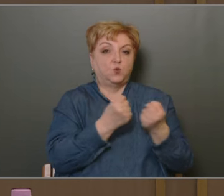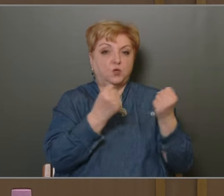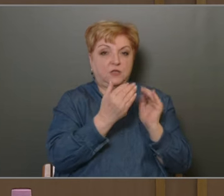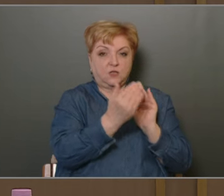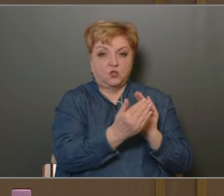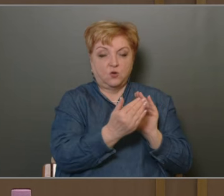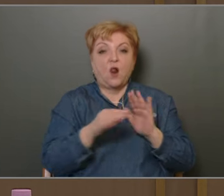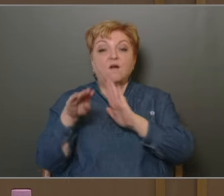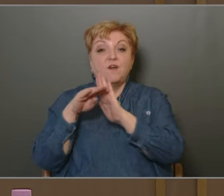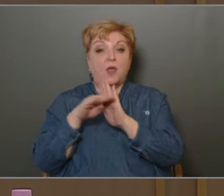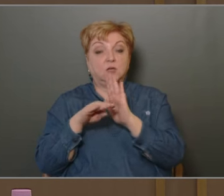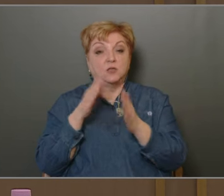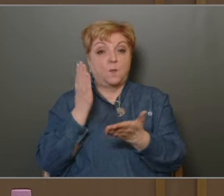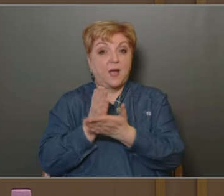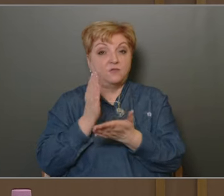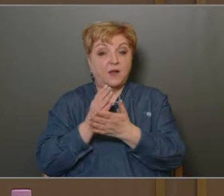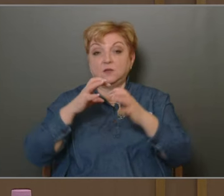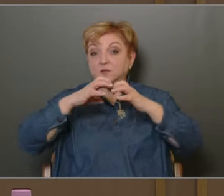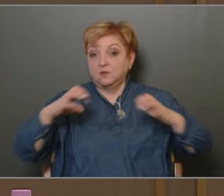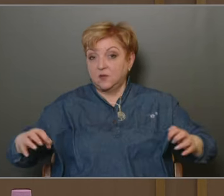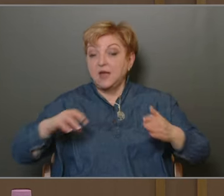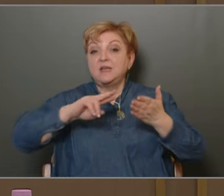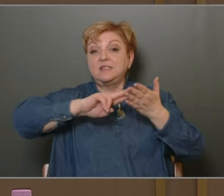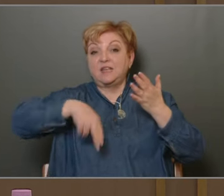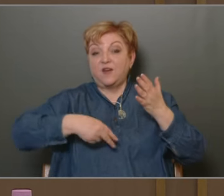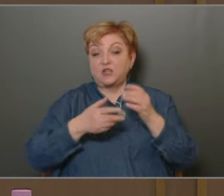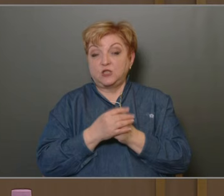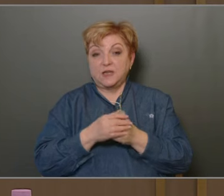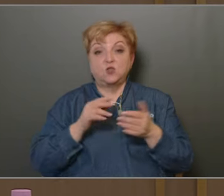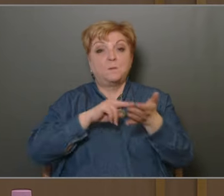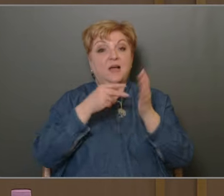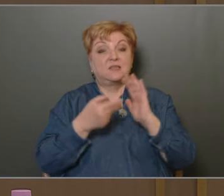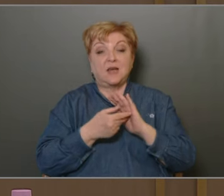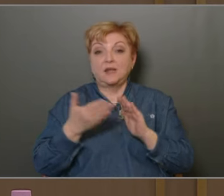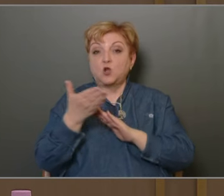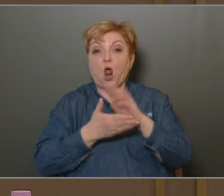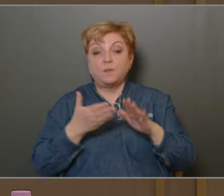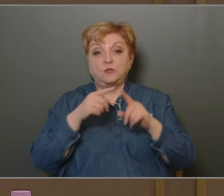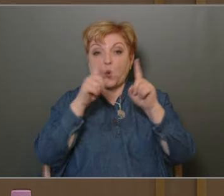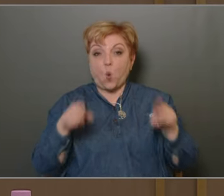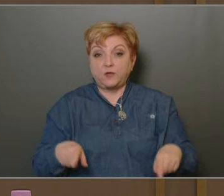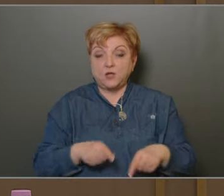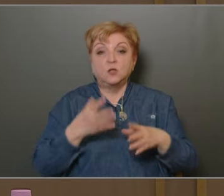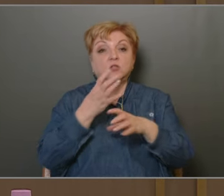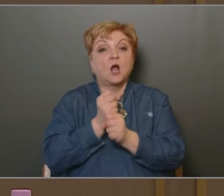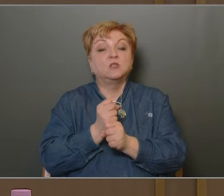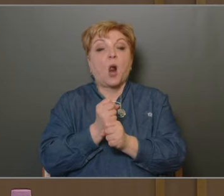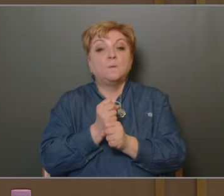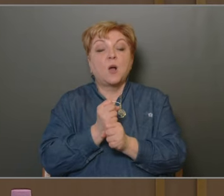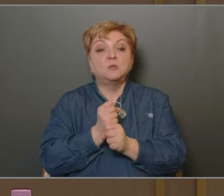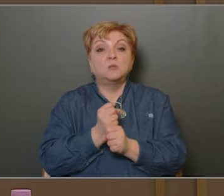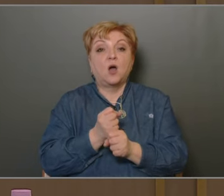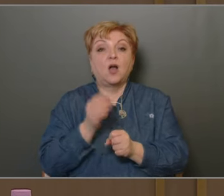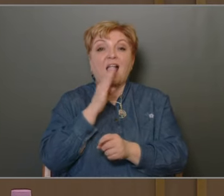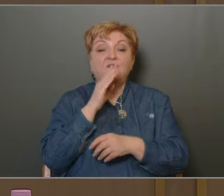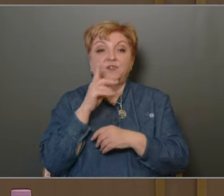A feladatnak megfelelően elkészült a szétvállási szerződés, megszerkeztettük az alapító okiratot, amely tartalmazza többek között